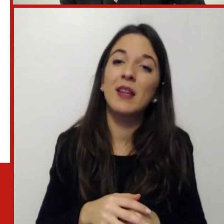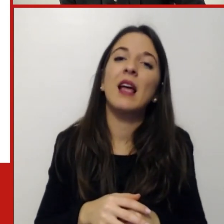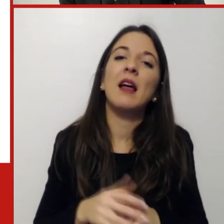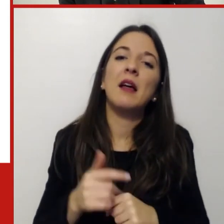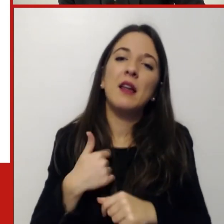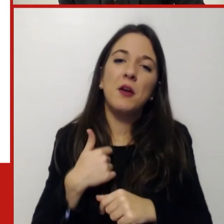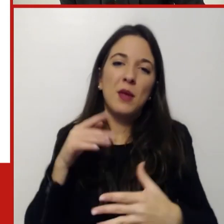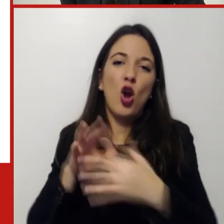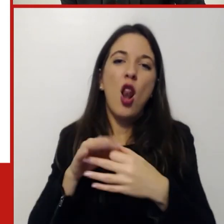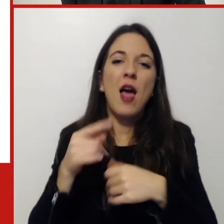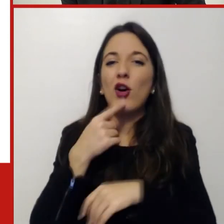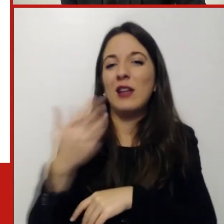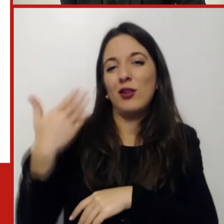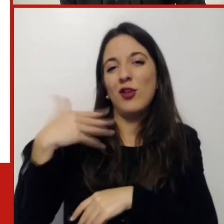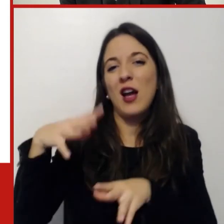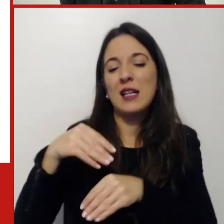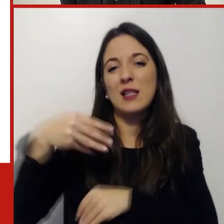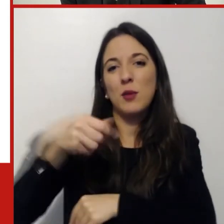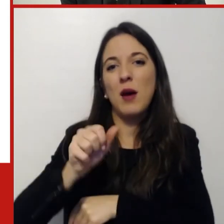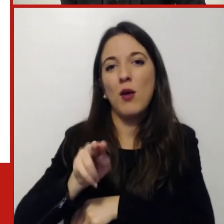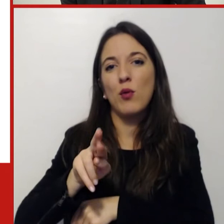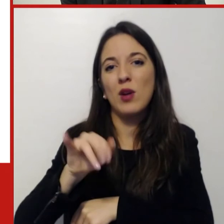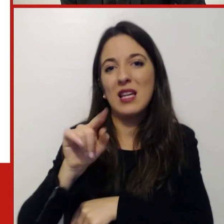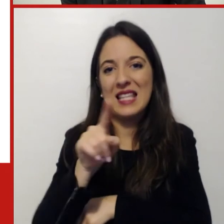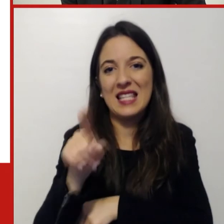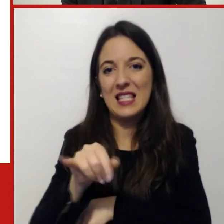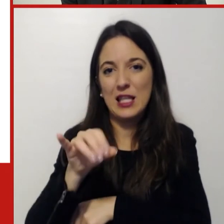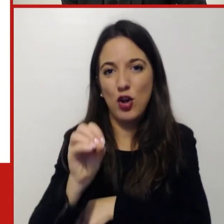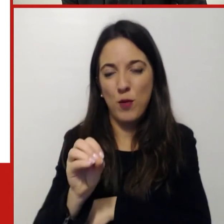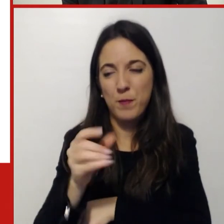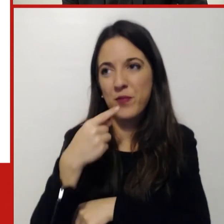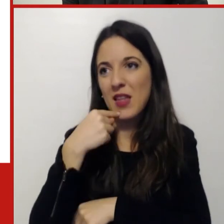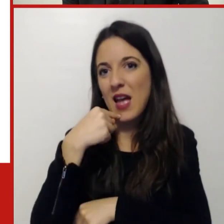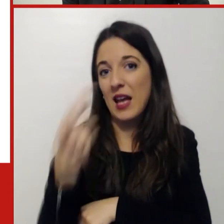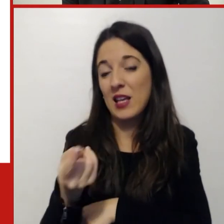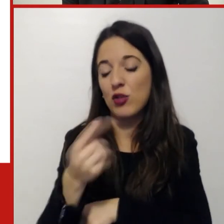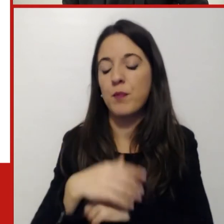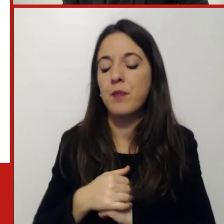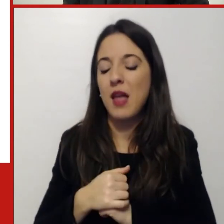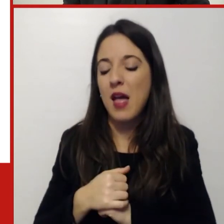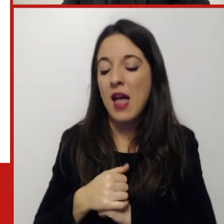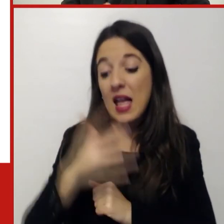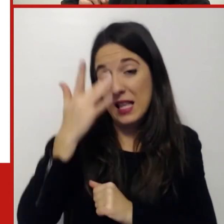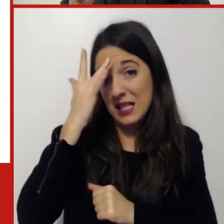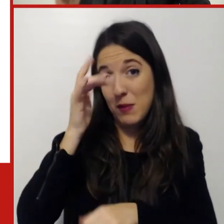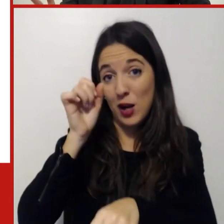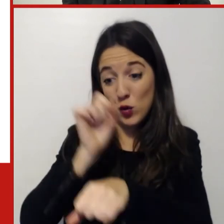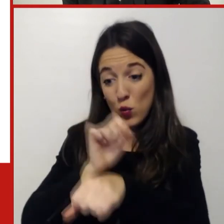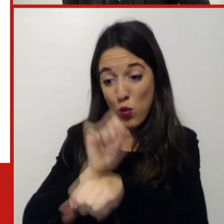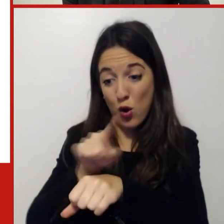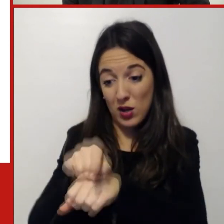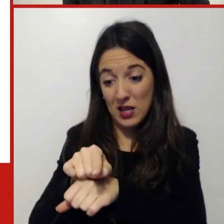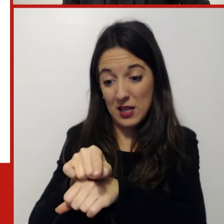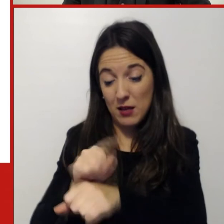cioè lo smart working non genera un nuovo tipo di capi